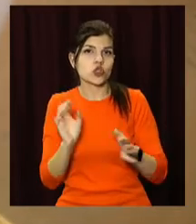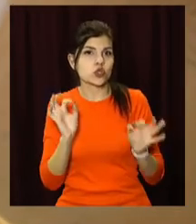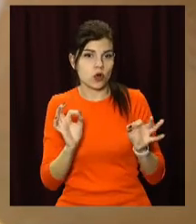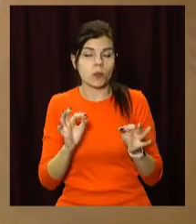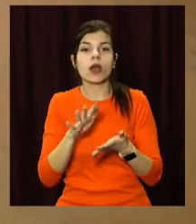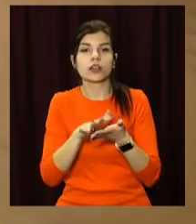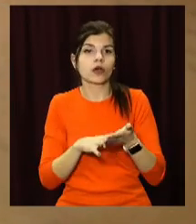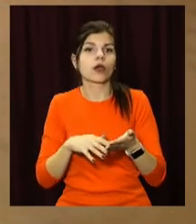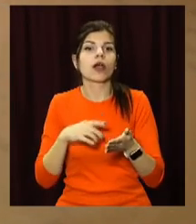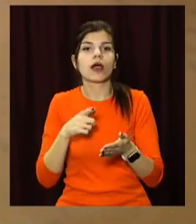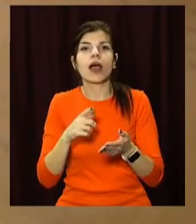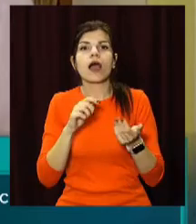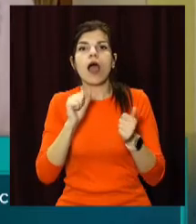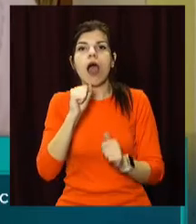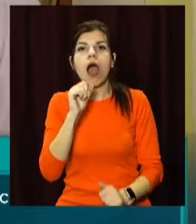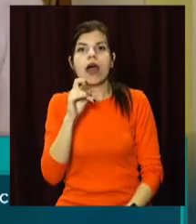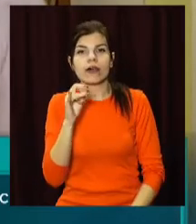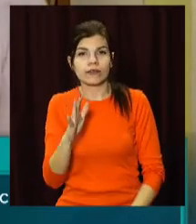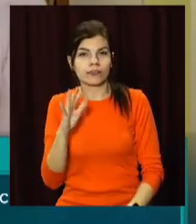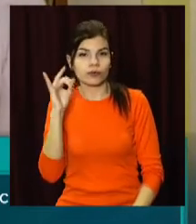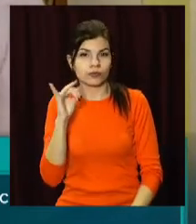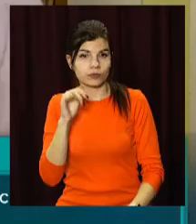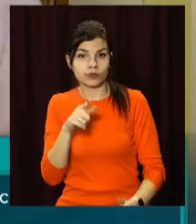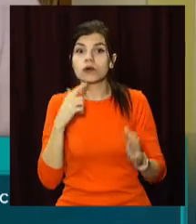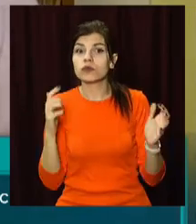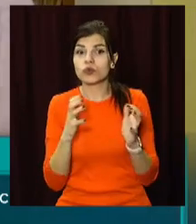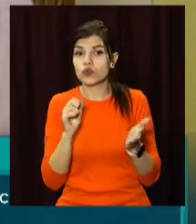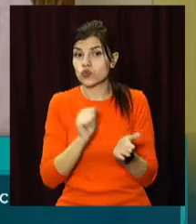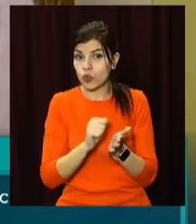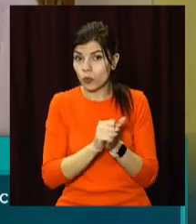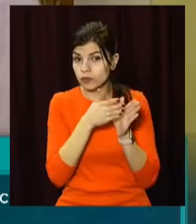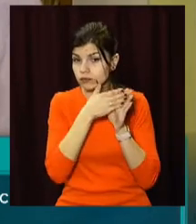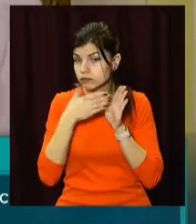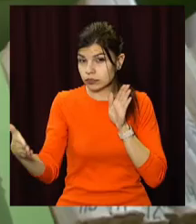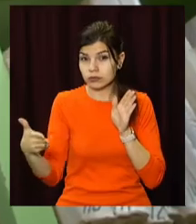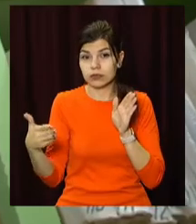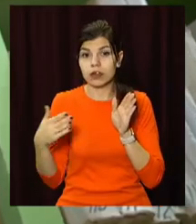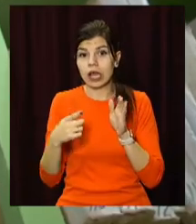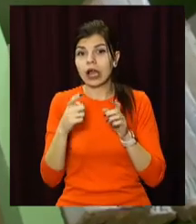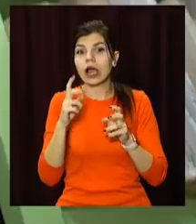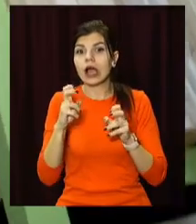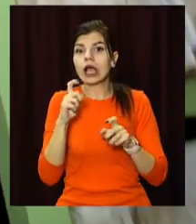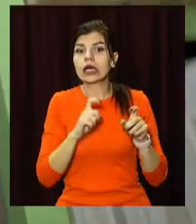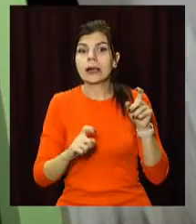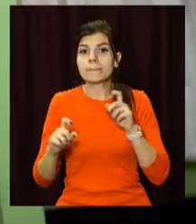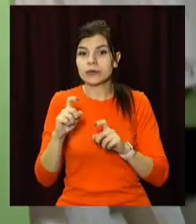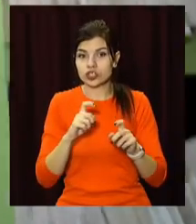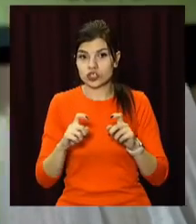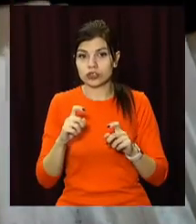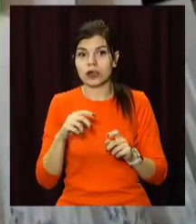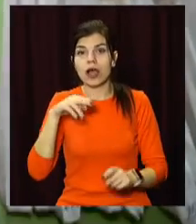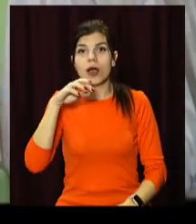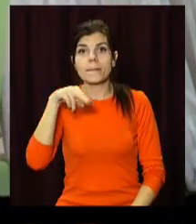Далі вирушають до міського архіву. У нас на зберіганні знаходяться документи хімічного підприємства, нашого